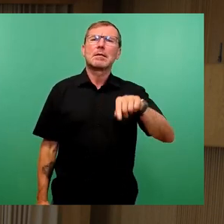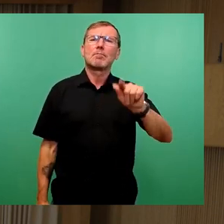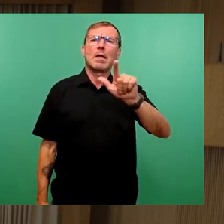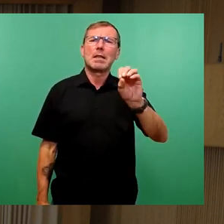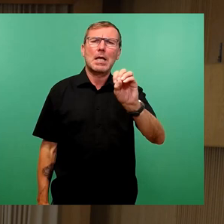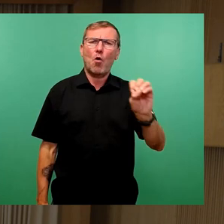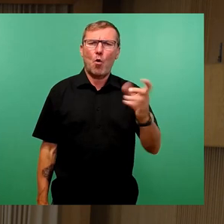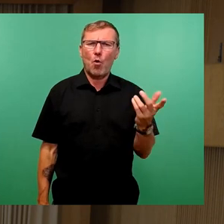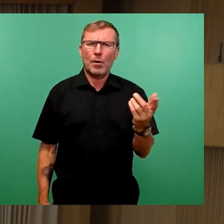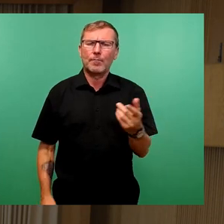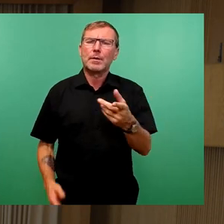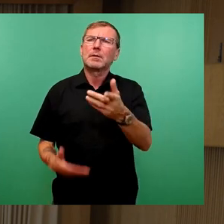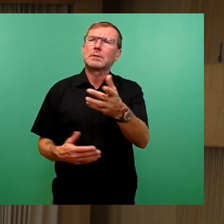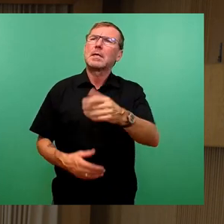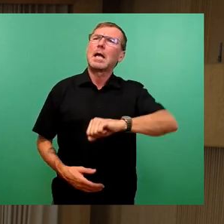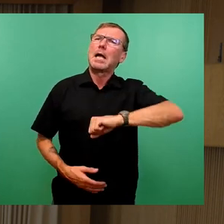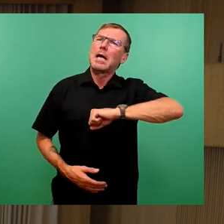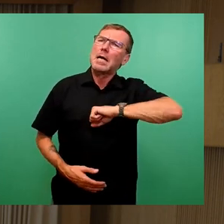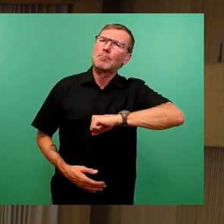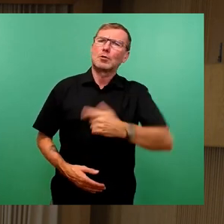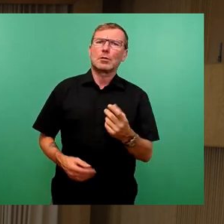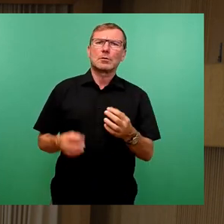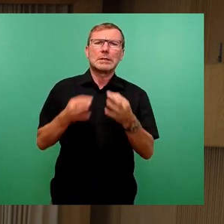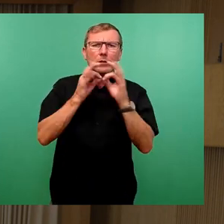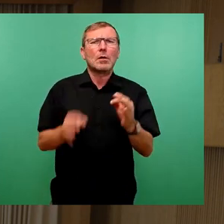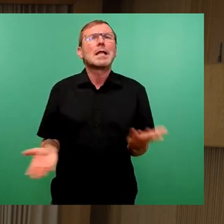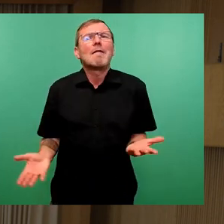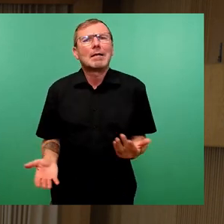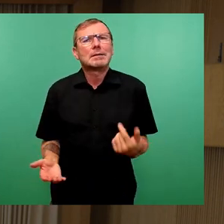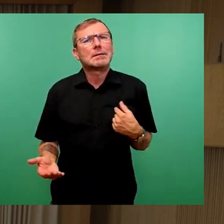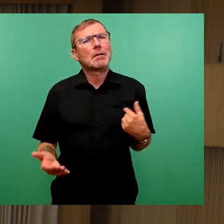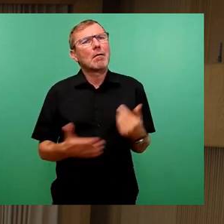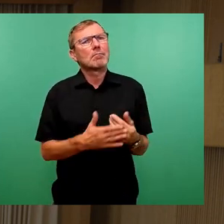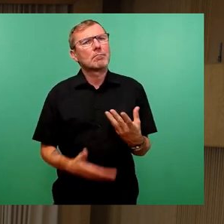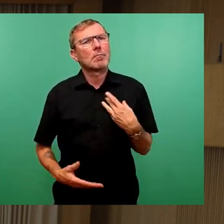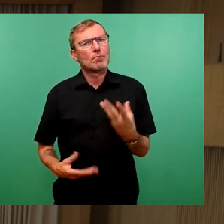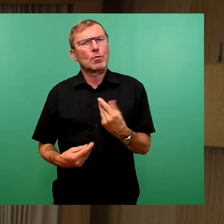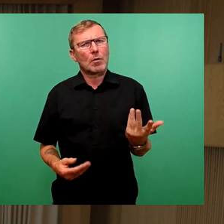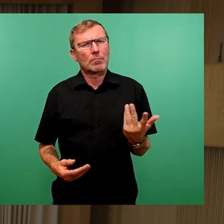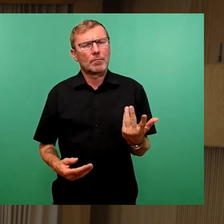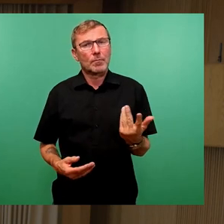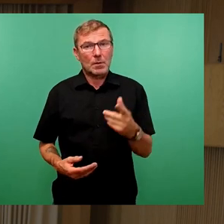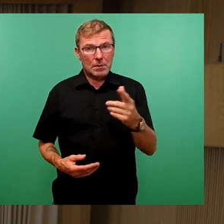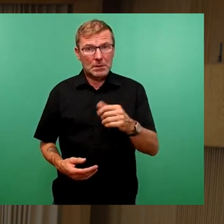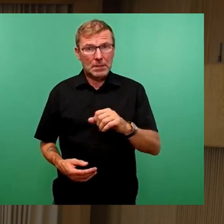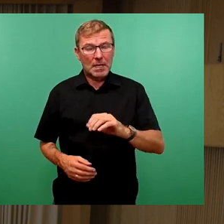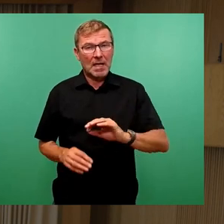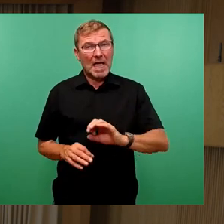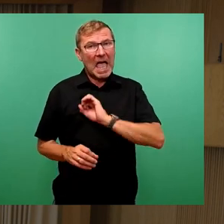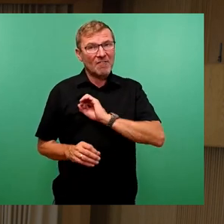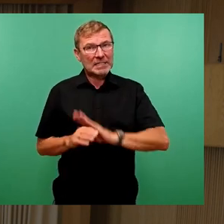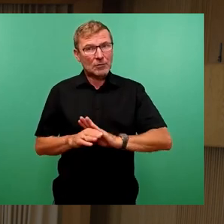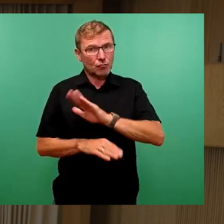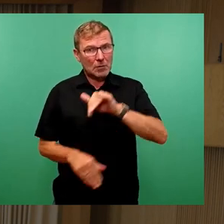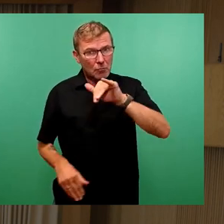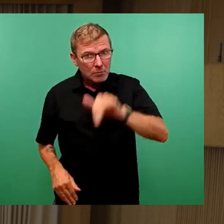welche konkreten Beschleunigungen im Schulbau konnten in den letzten anderthalb Jahren erreicht werden, welche Effizienzsteigerungen wurden erreicht und bei